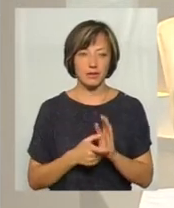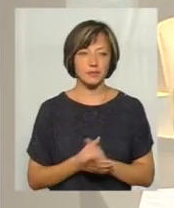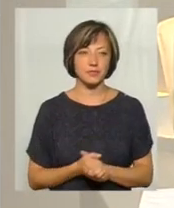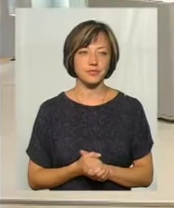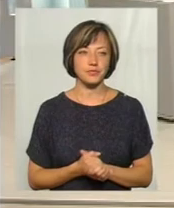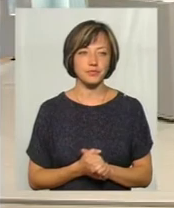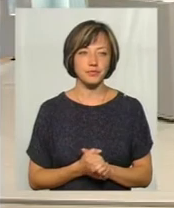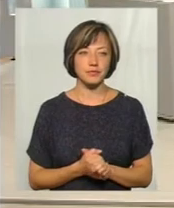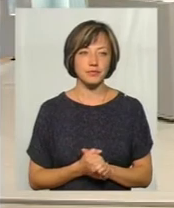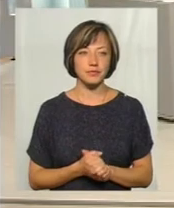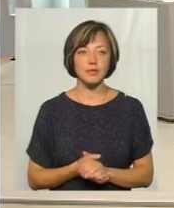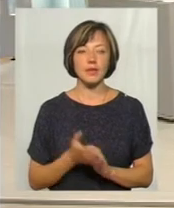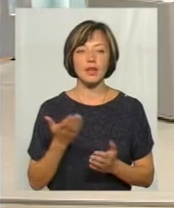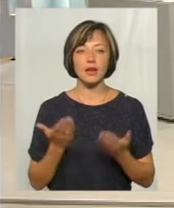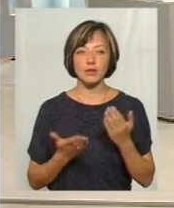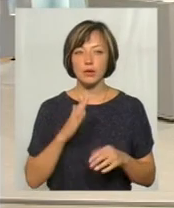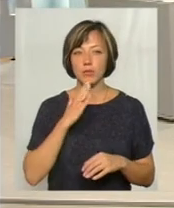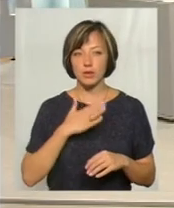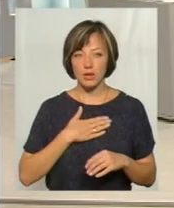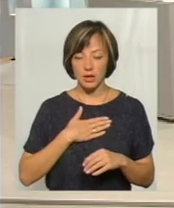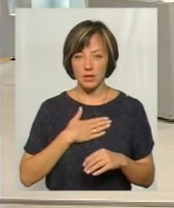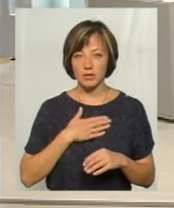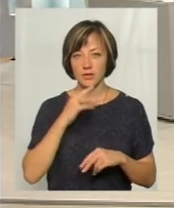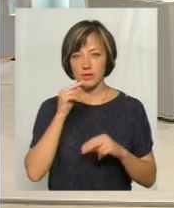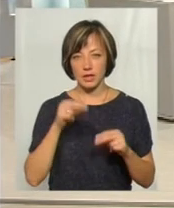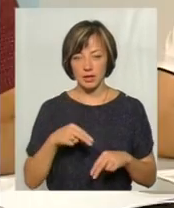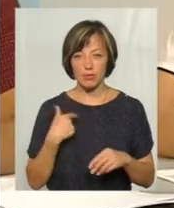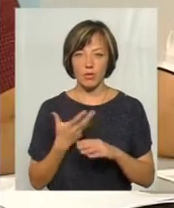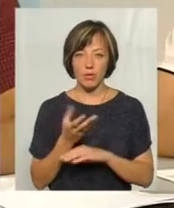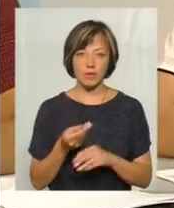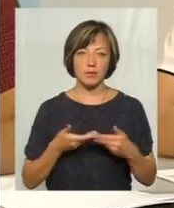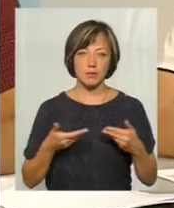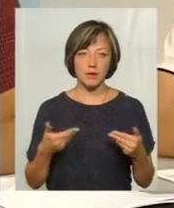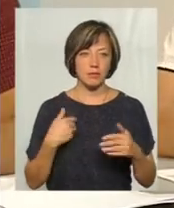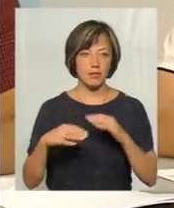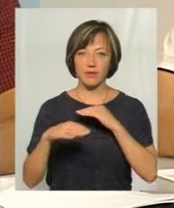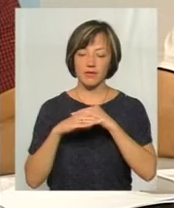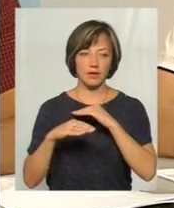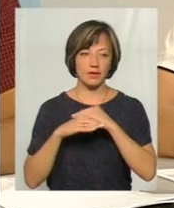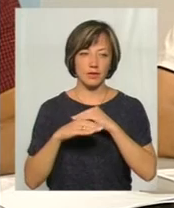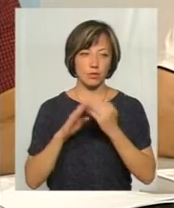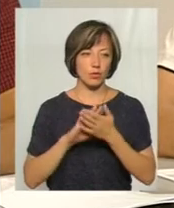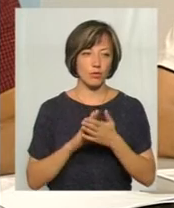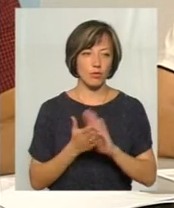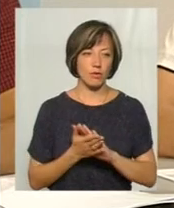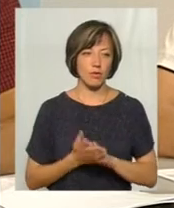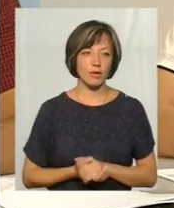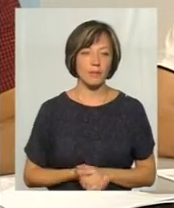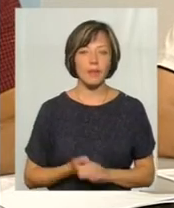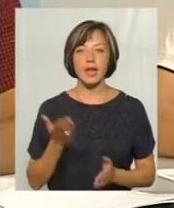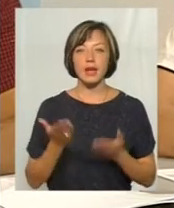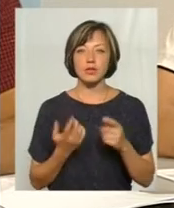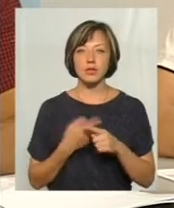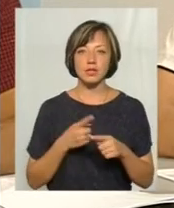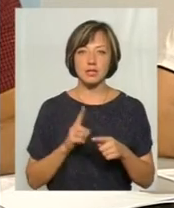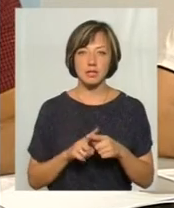би додати, що якщо по нашій війні, то платимо вже ми. Так що тут ми в рівних таких, можна сказати, Тобто, якщо це